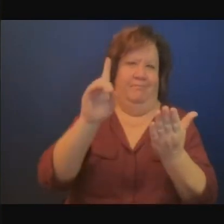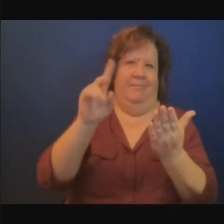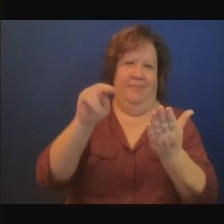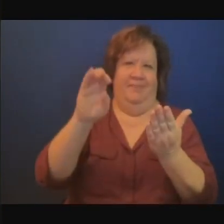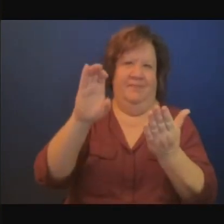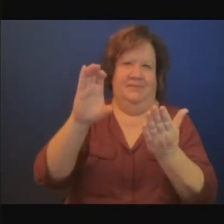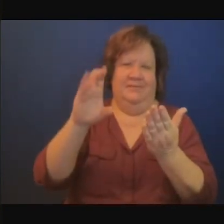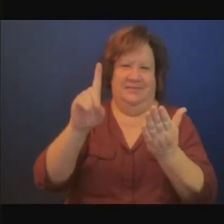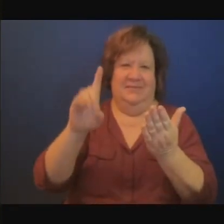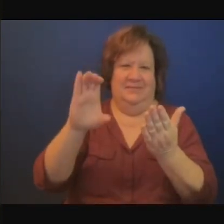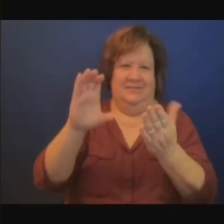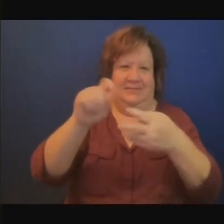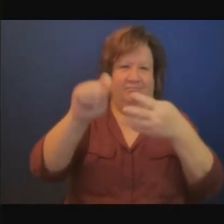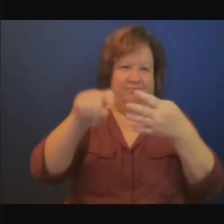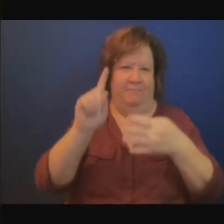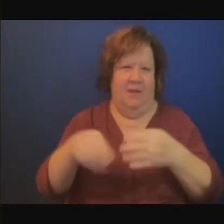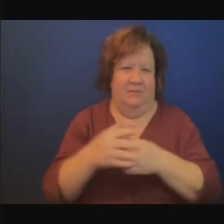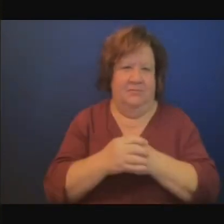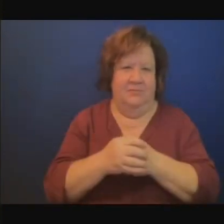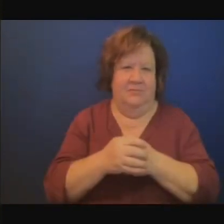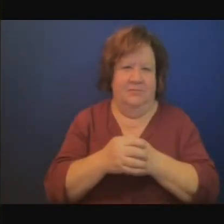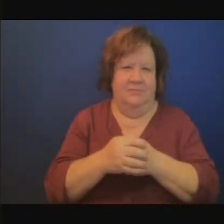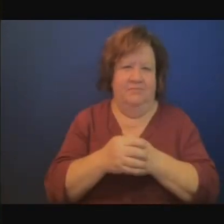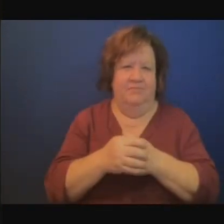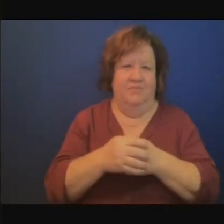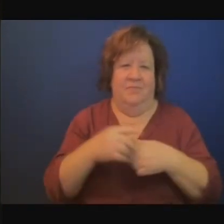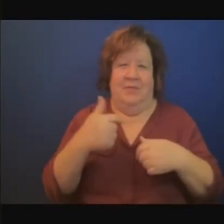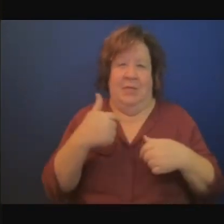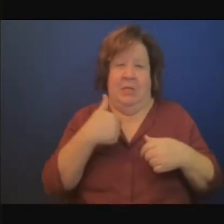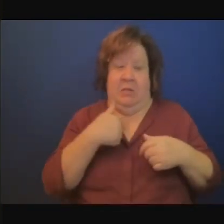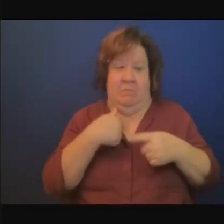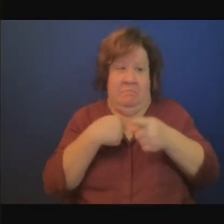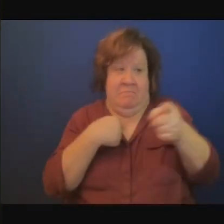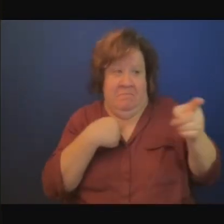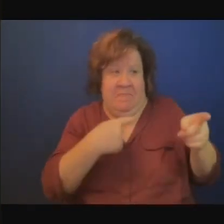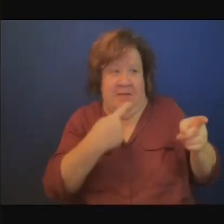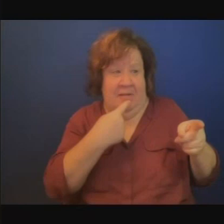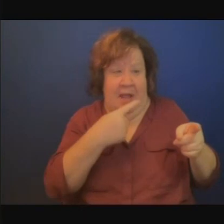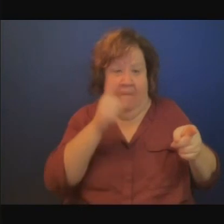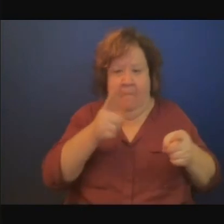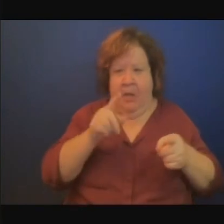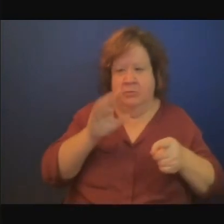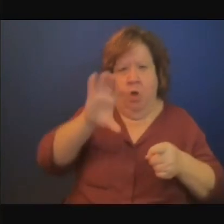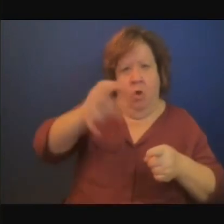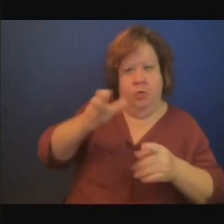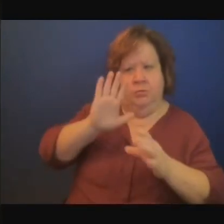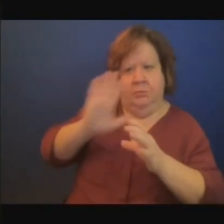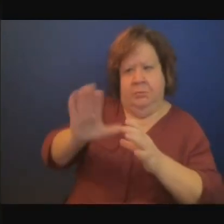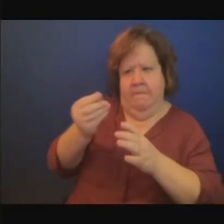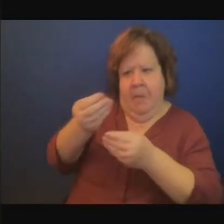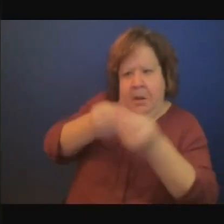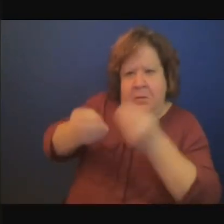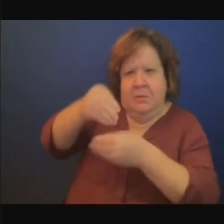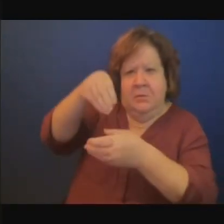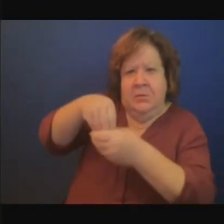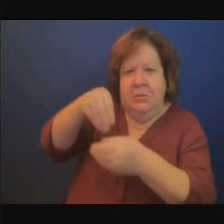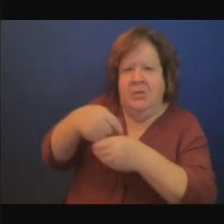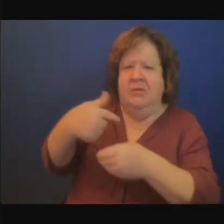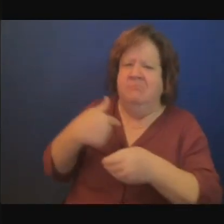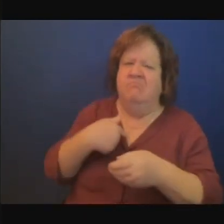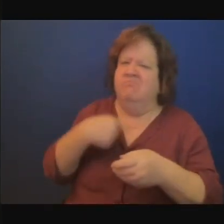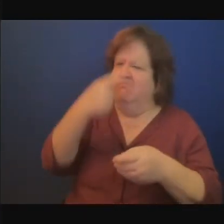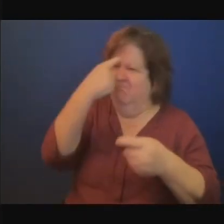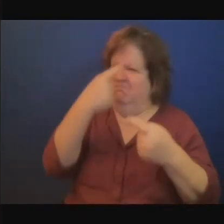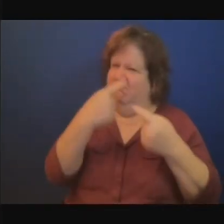ces pays peuvent avoir des problèmes des priorités concurrentes il pourrait être difficile pour ces